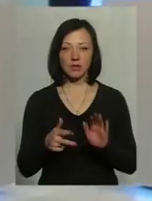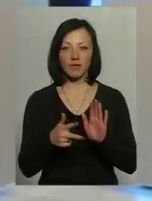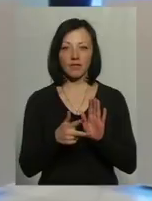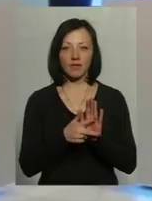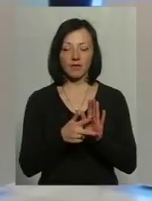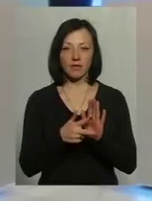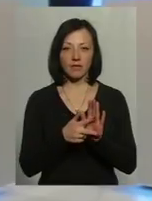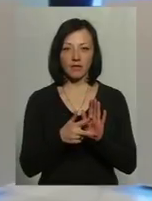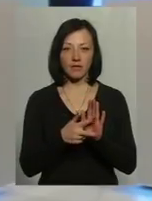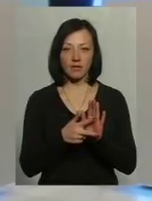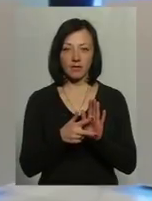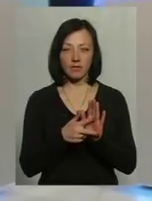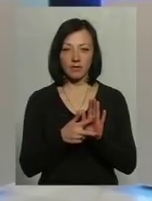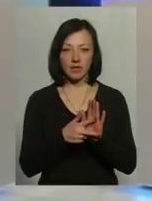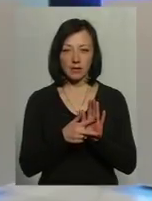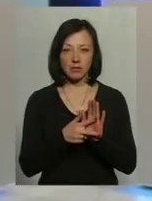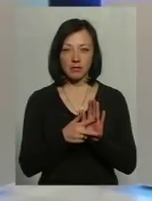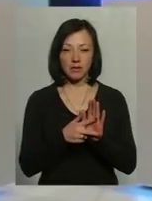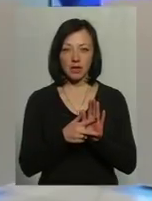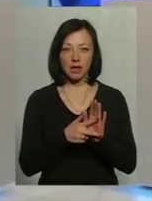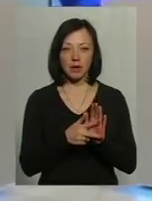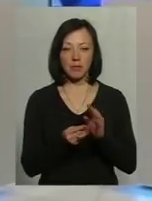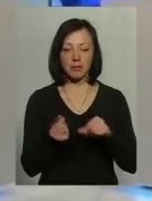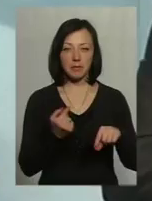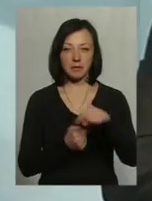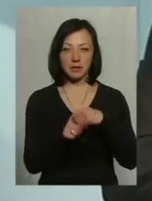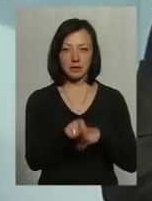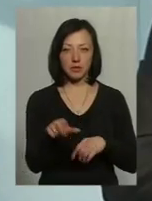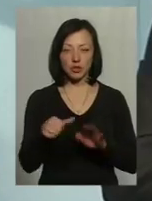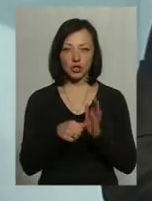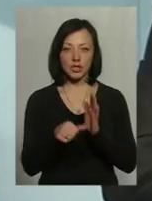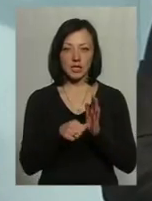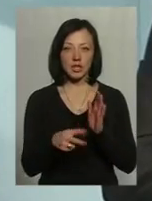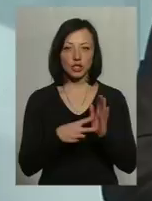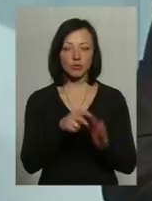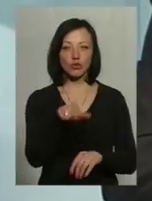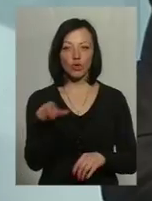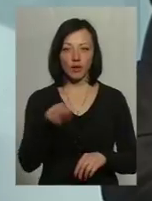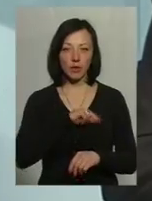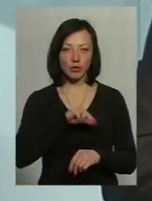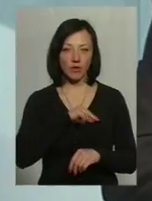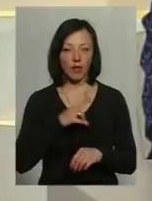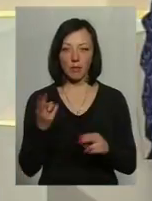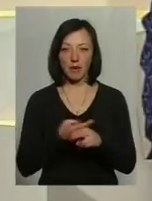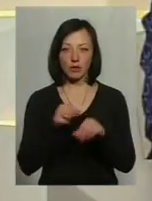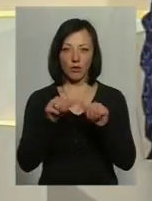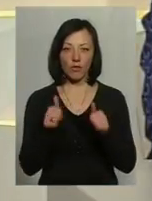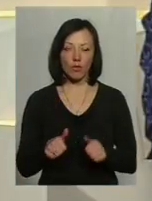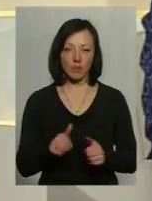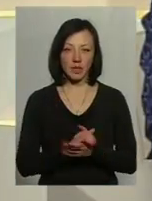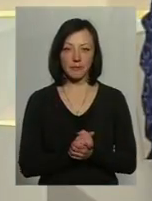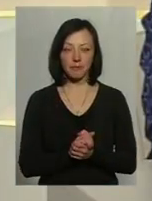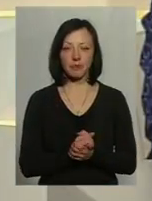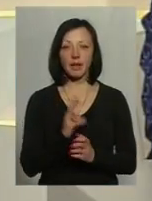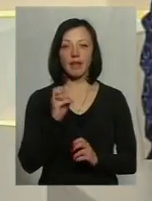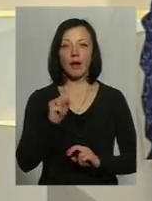підприємцях, підприємців, фізичних осіб. Майже 67 чоловік працювали не оформлені сумарно. Значить,